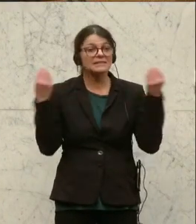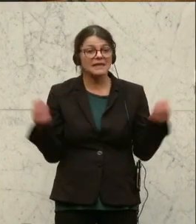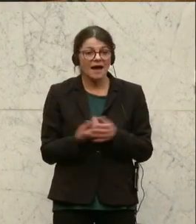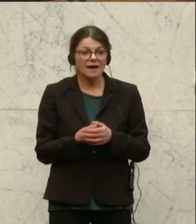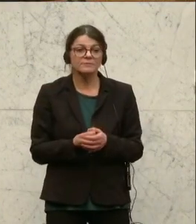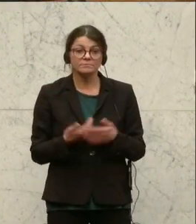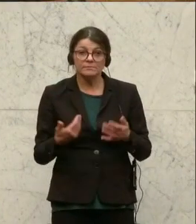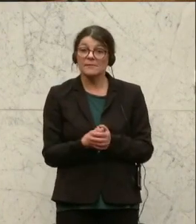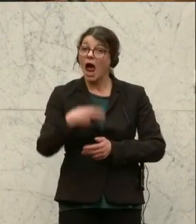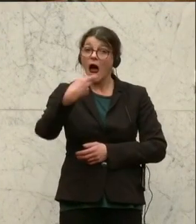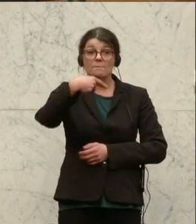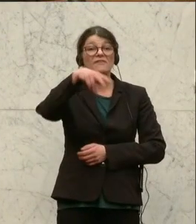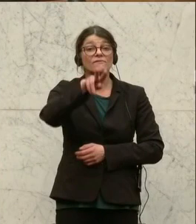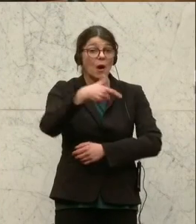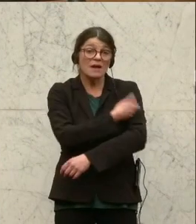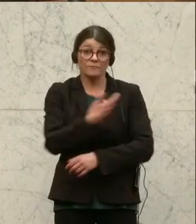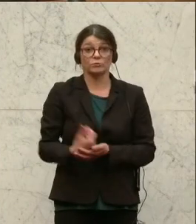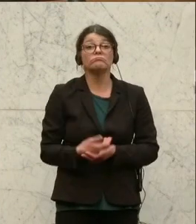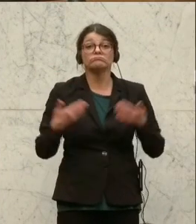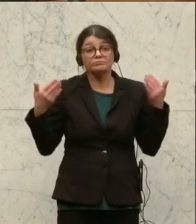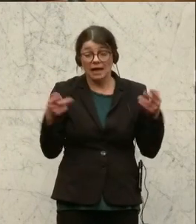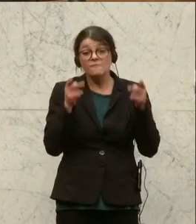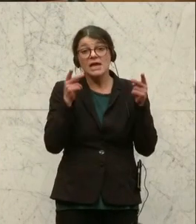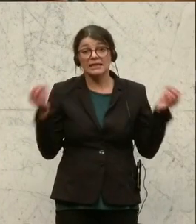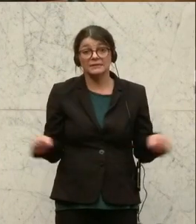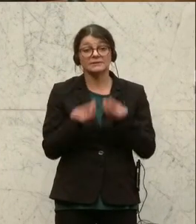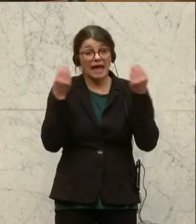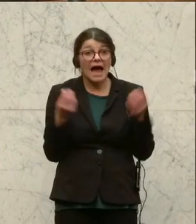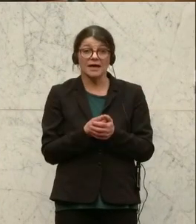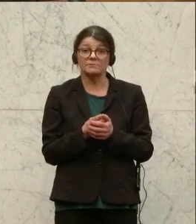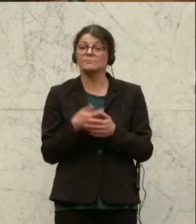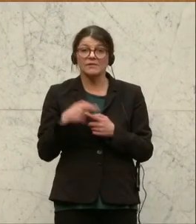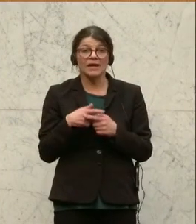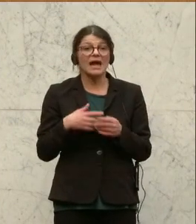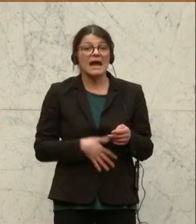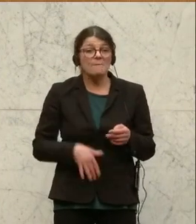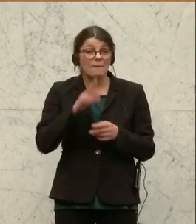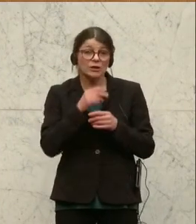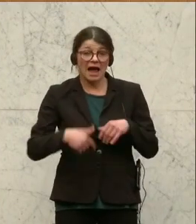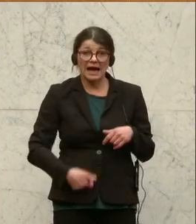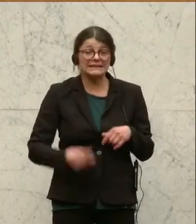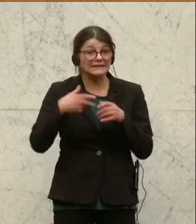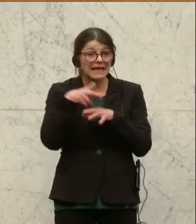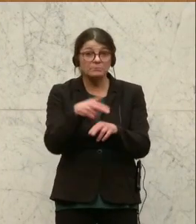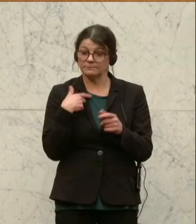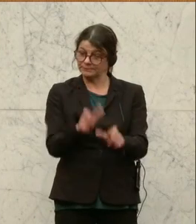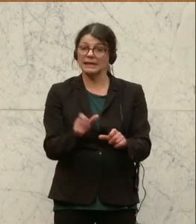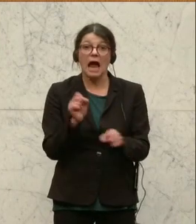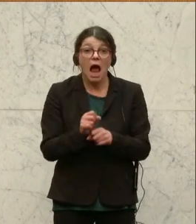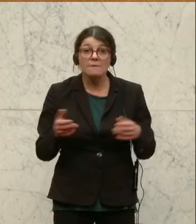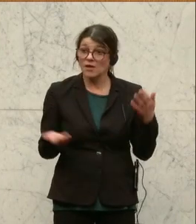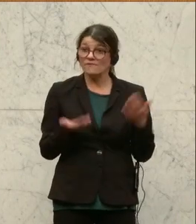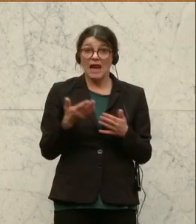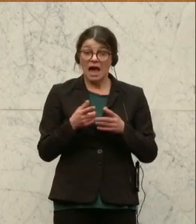Mit der HPV-Impfung haben wir ein wichtiges Instrument in der Hand, Gebärmutterhalskrebs in den Griff zu bekommen, vielleicht sogar